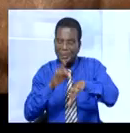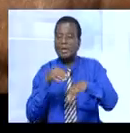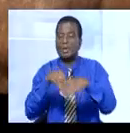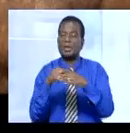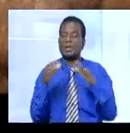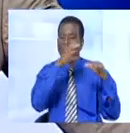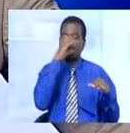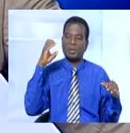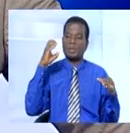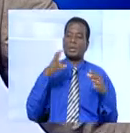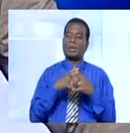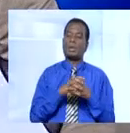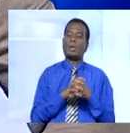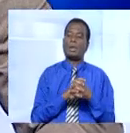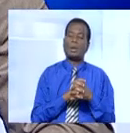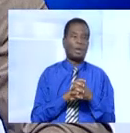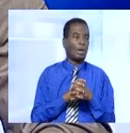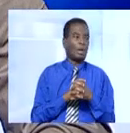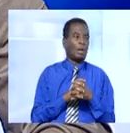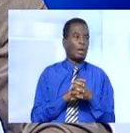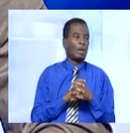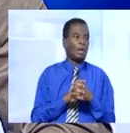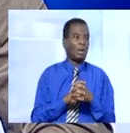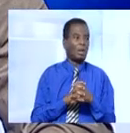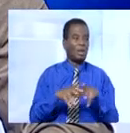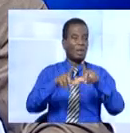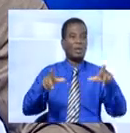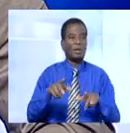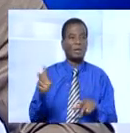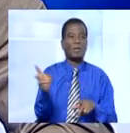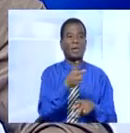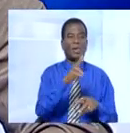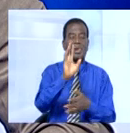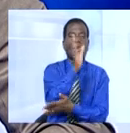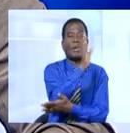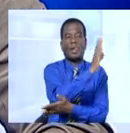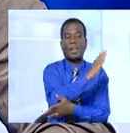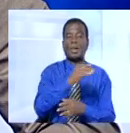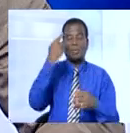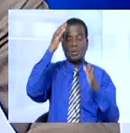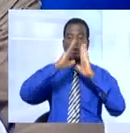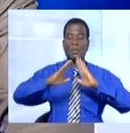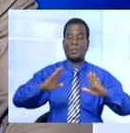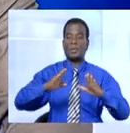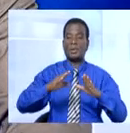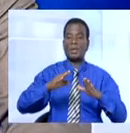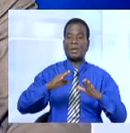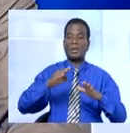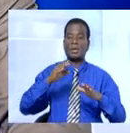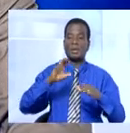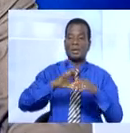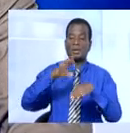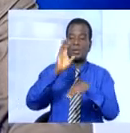'élevage. L'espace vert du centre de recherche et d'action pour la paix Sérape de Cocody